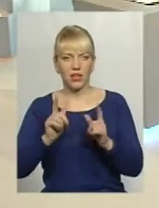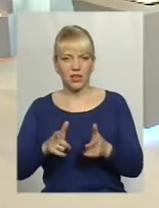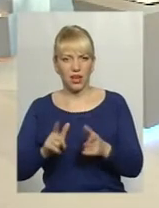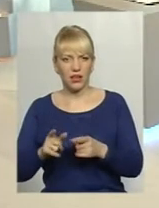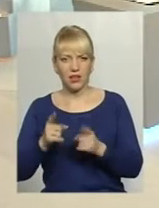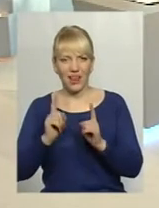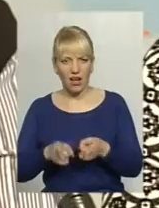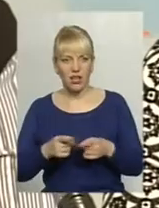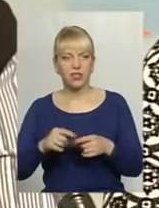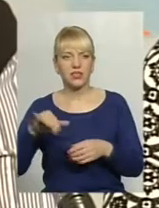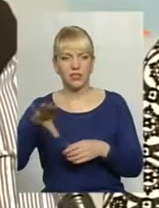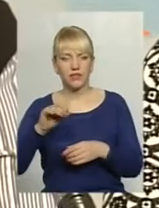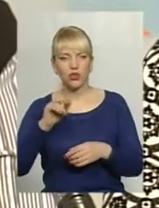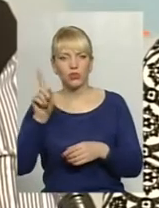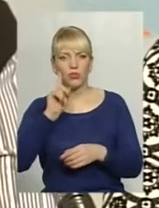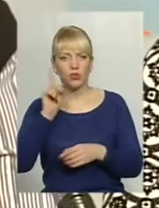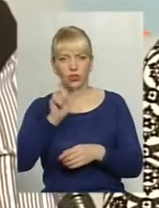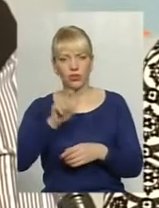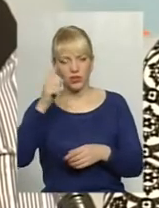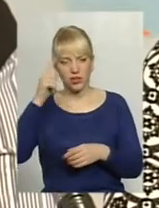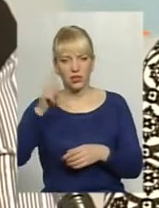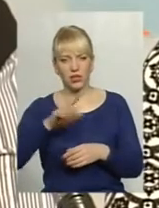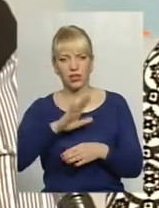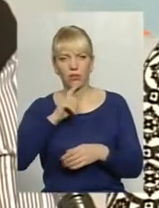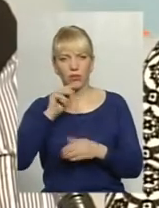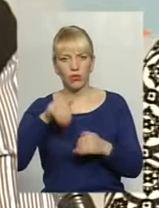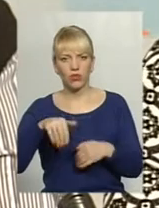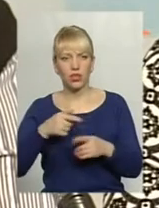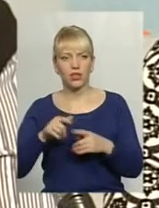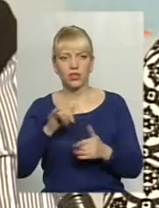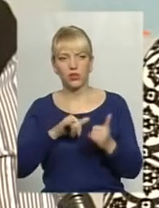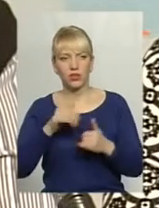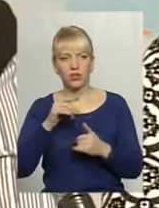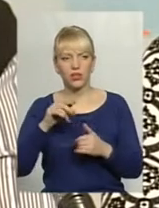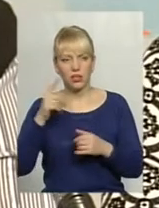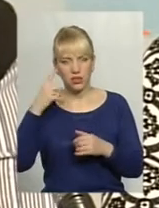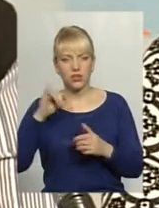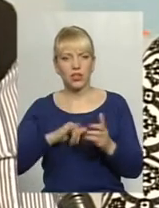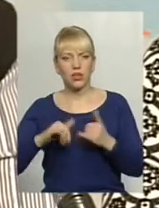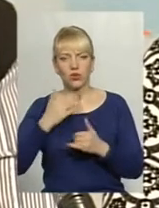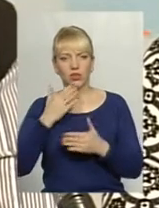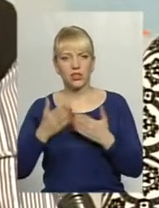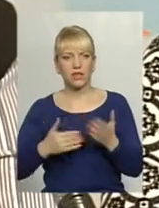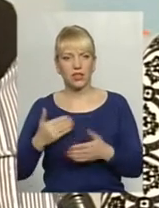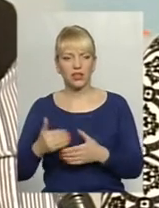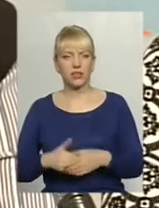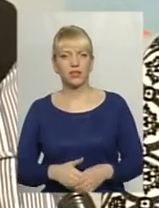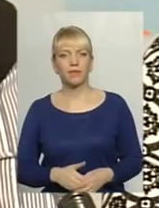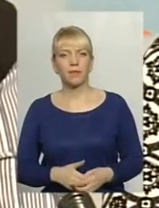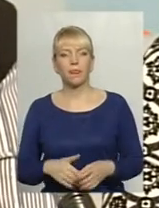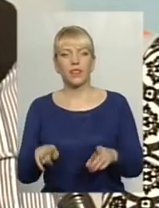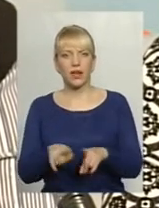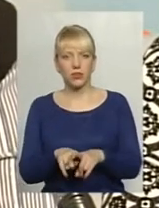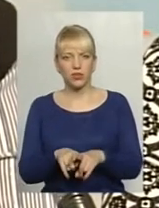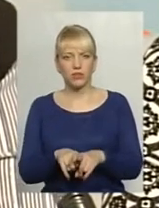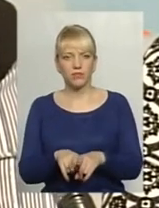молоді люди знали про це, не замовчували і знали, куди звертатися безпосередньо. Також